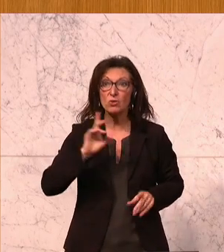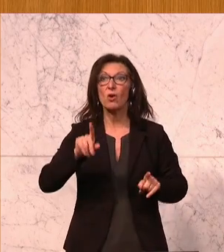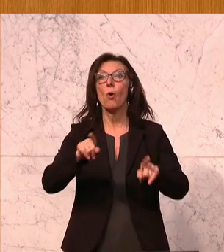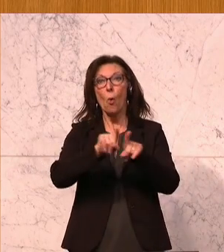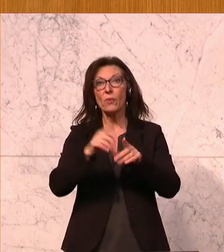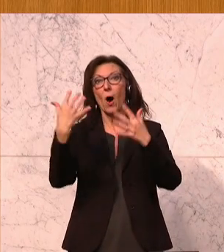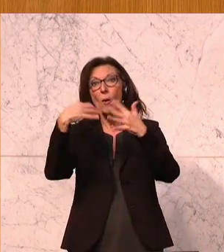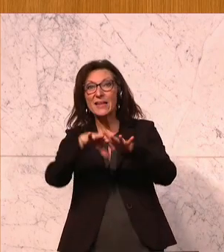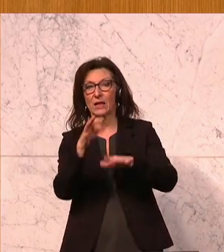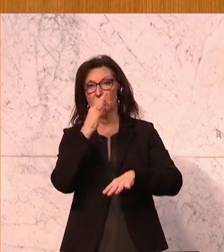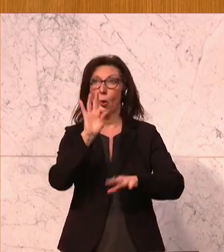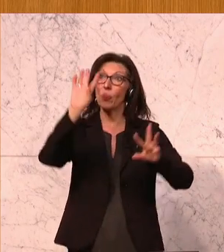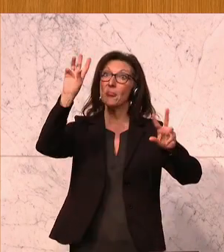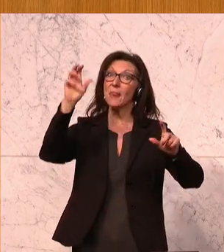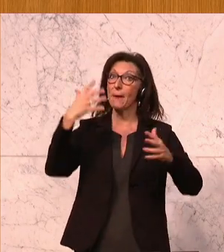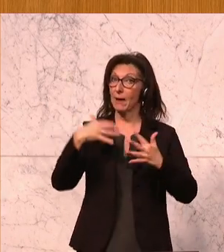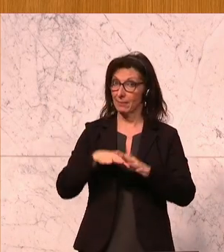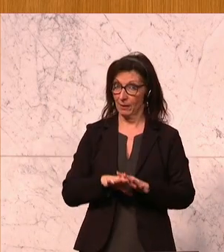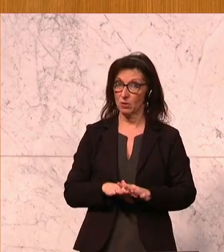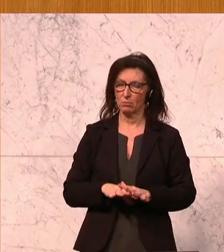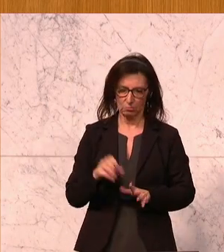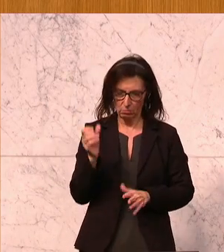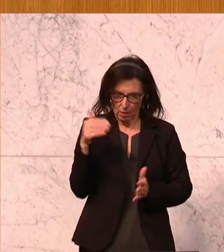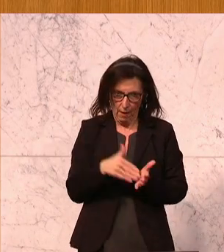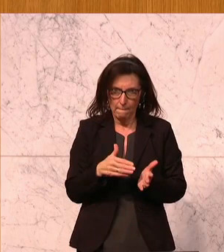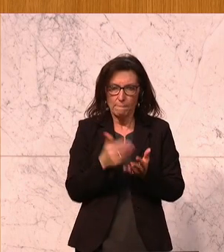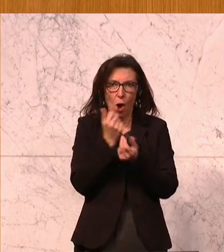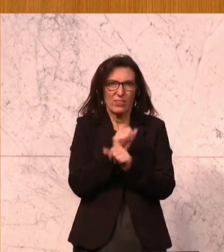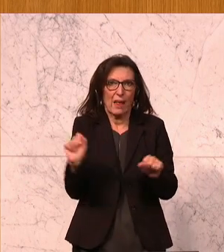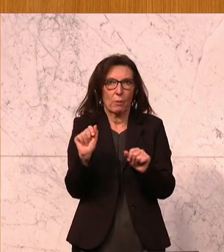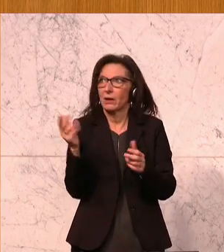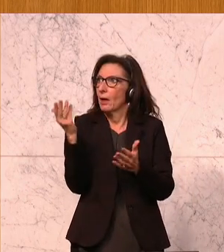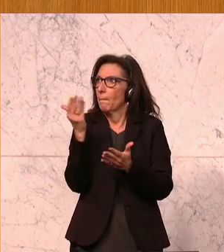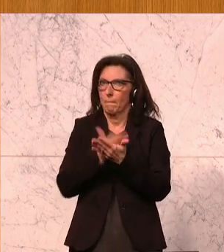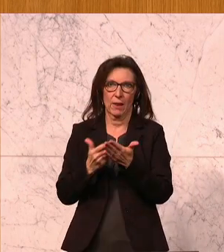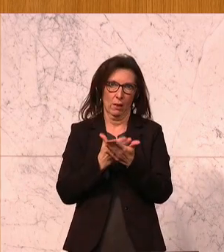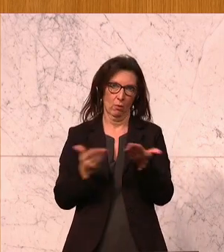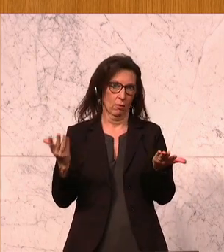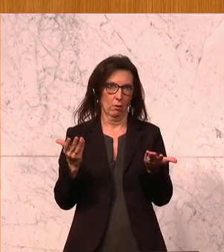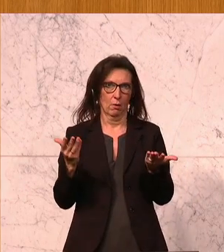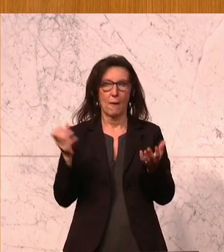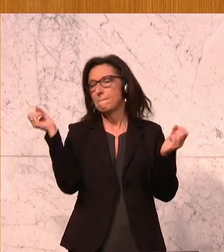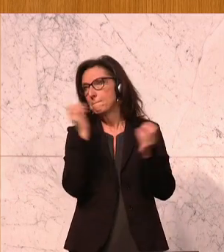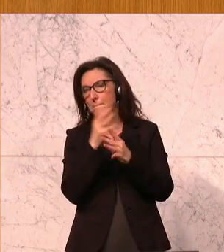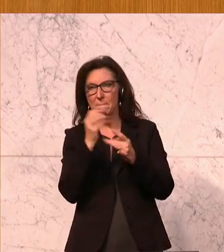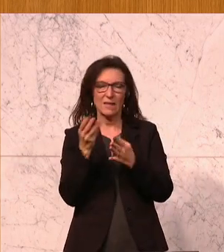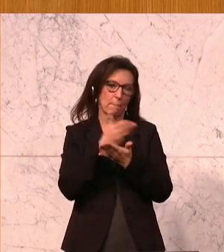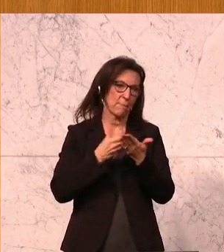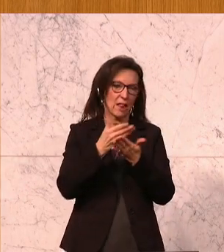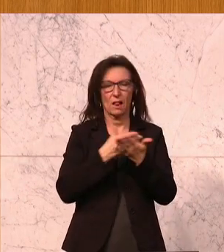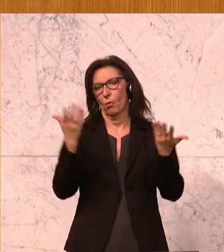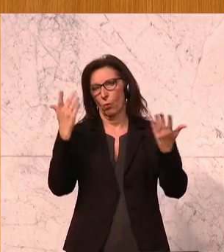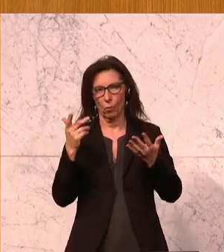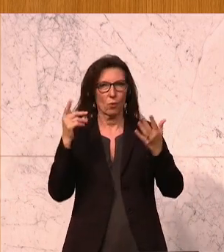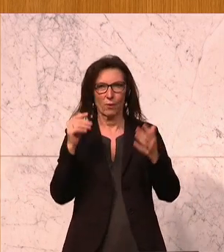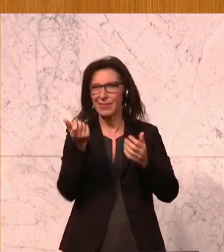Und apropos Integration. Wir brauchen natürlich Demokratie, Bildung, Medienbildung, vor allem auch Demokratiebildung